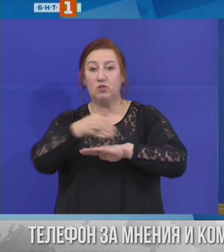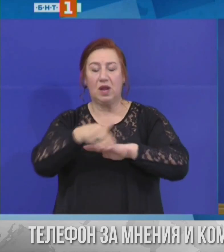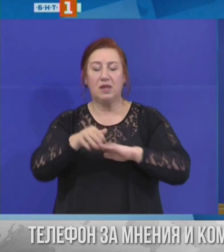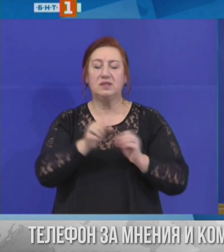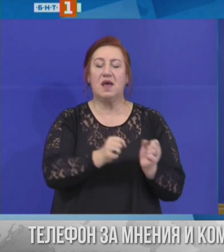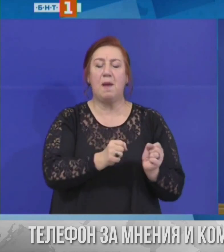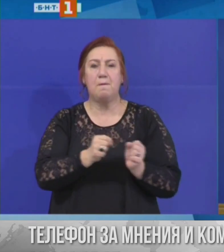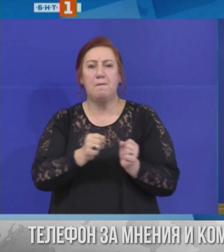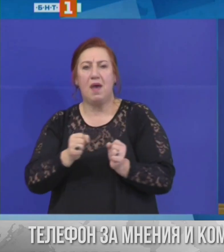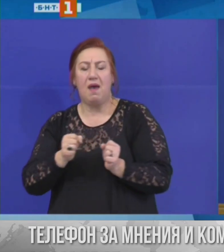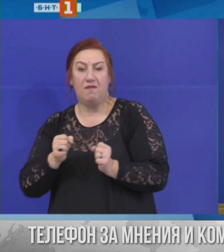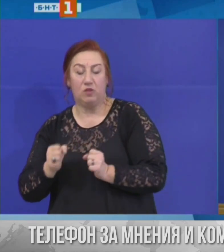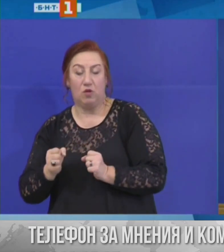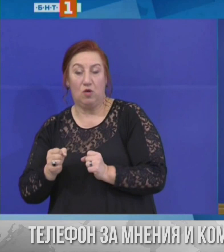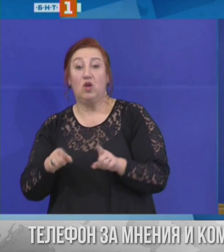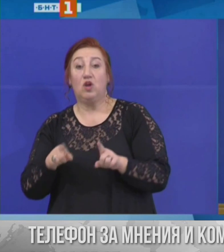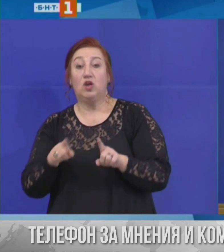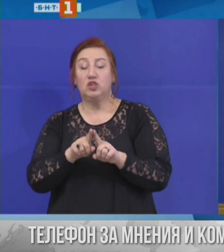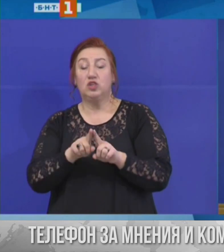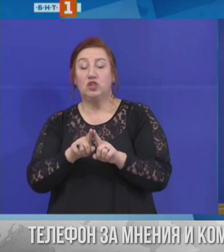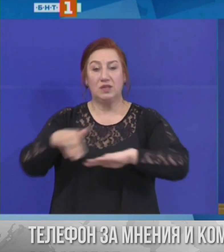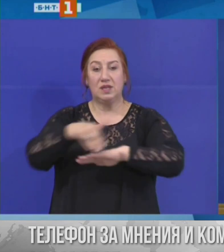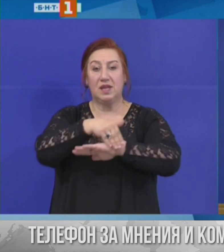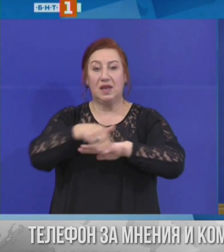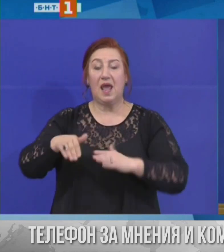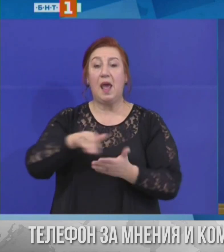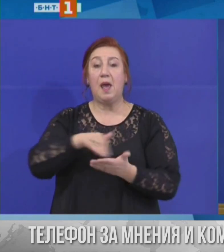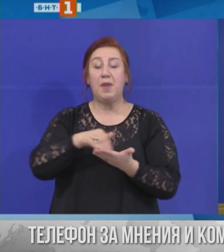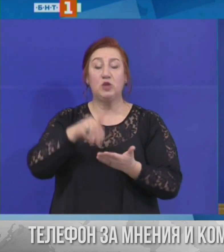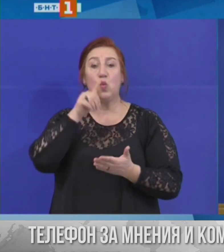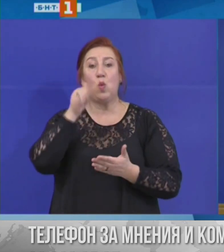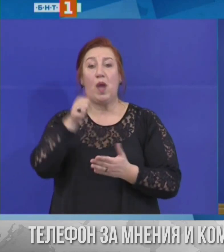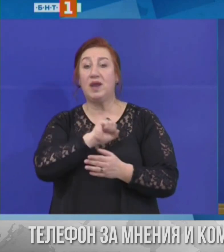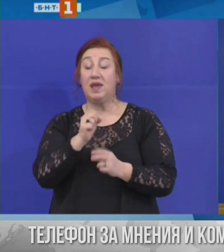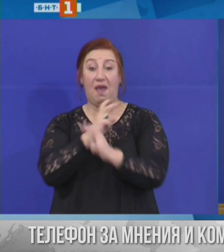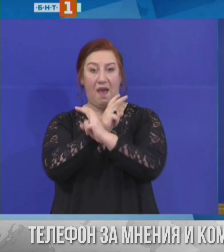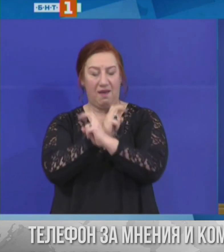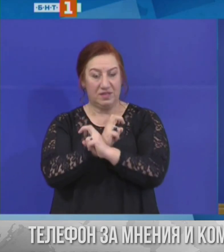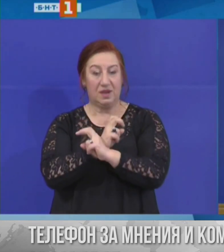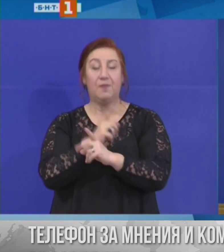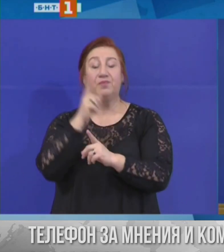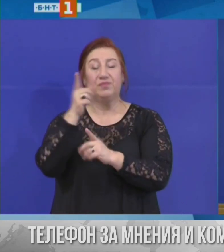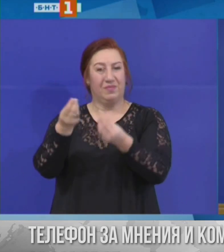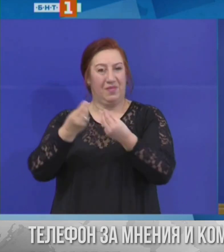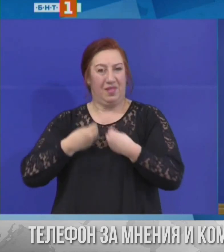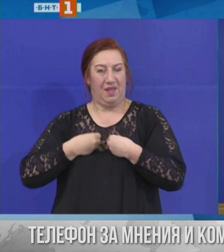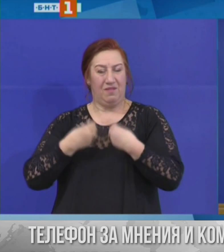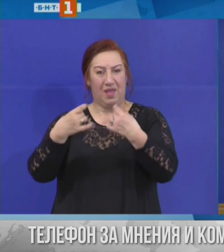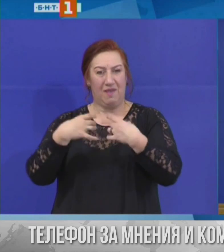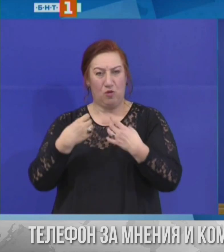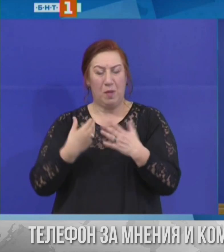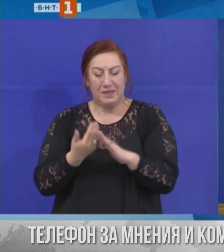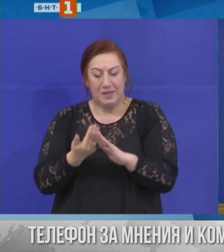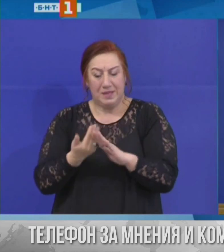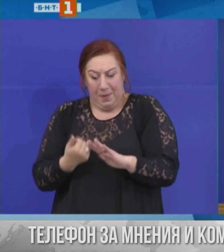ситуацията на границата между Унгария и Австрия. По информация, последно от преди